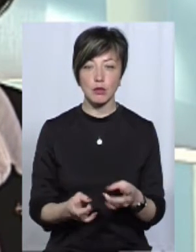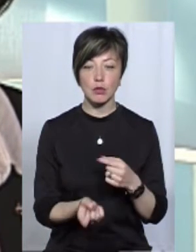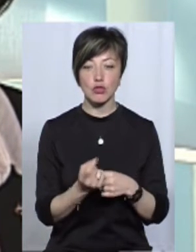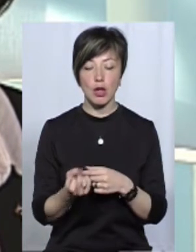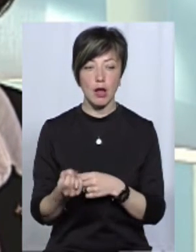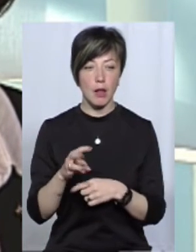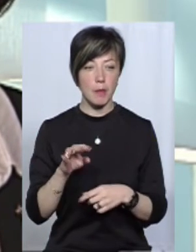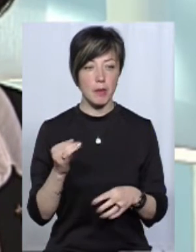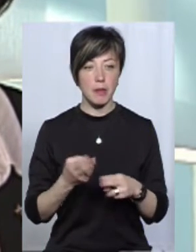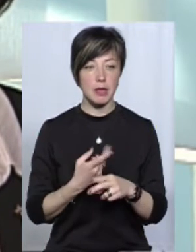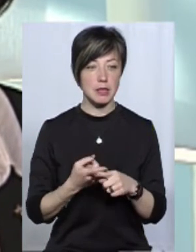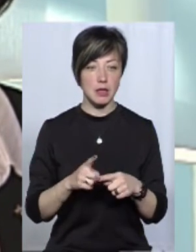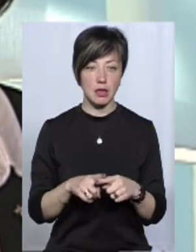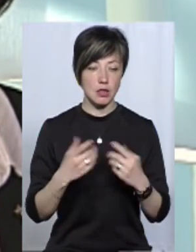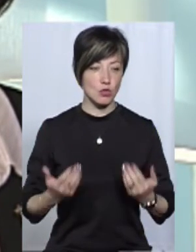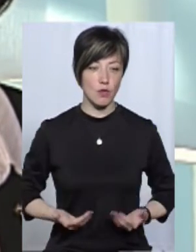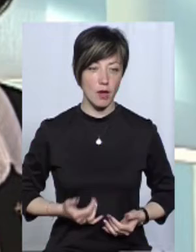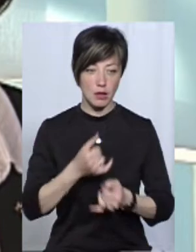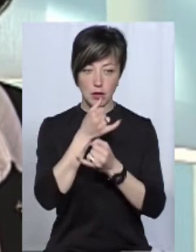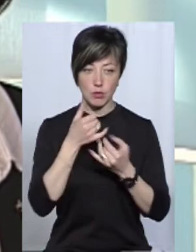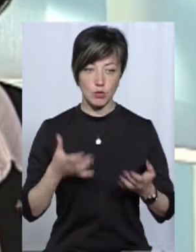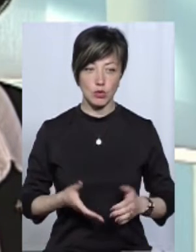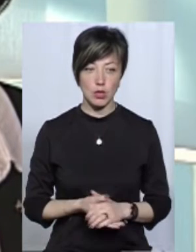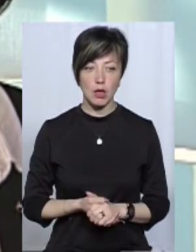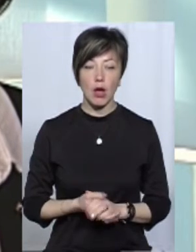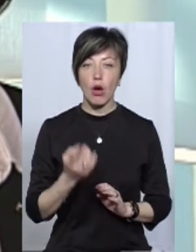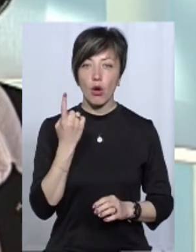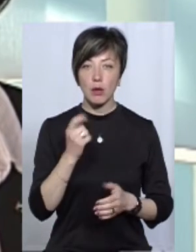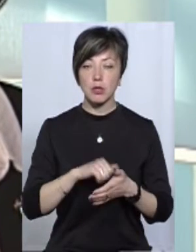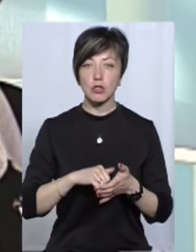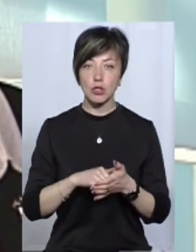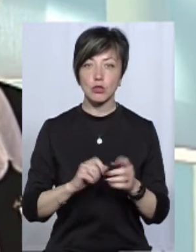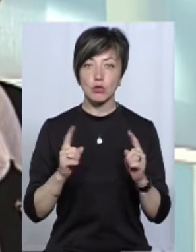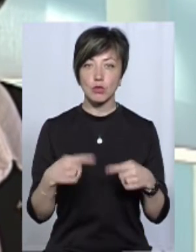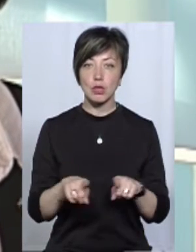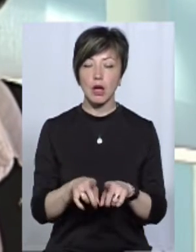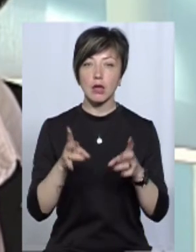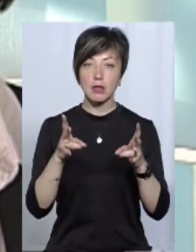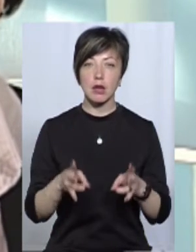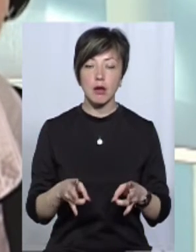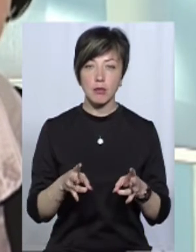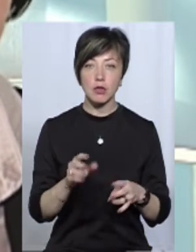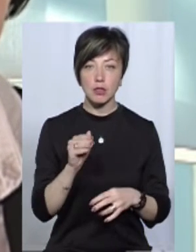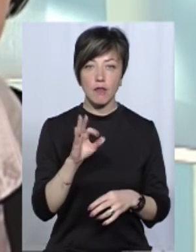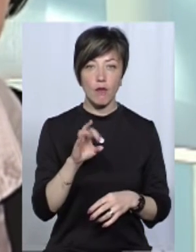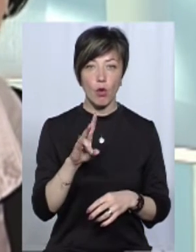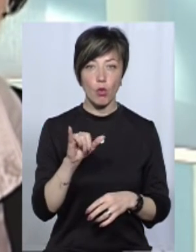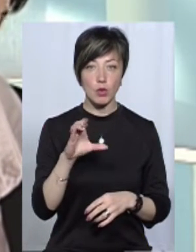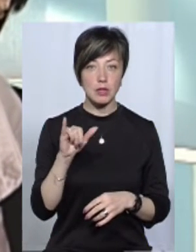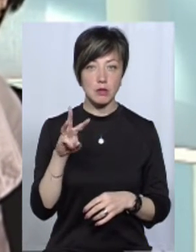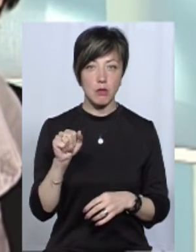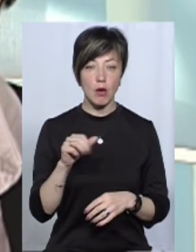джерелами, без яких вона дійсно існувати не може. От одна із причин, чому так трапилось на Фукусімі, це тому, що